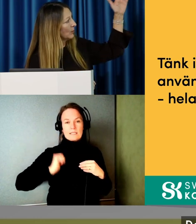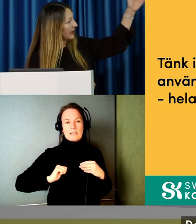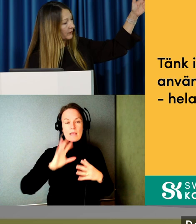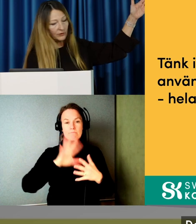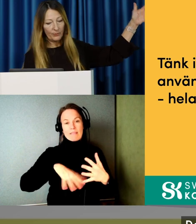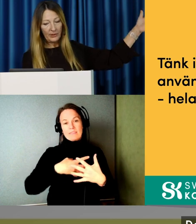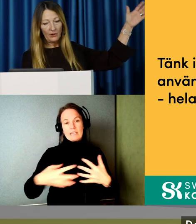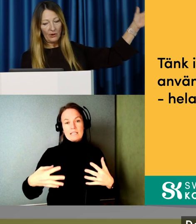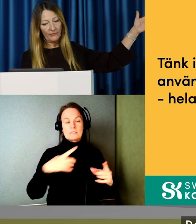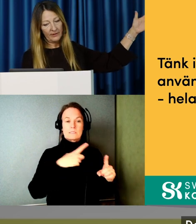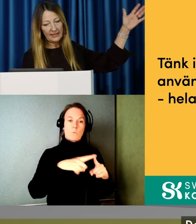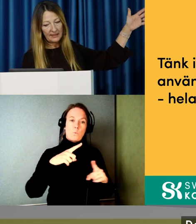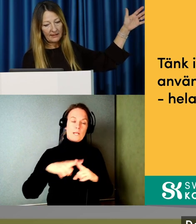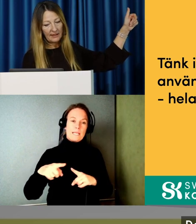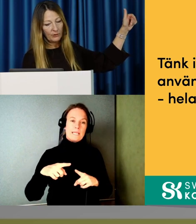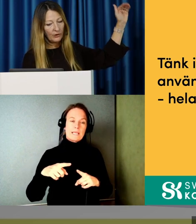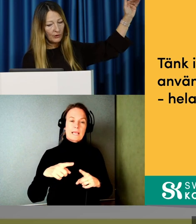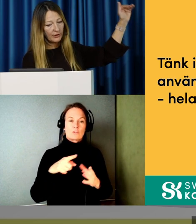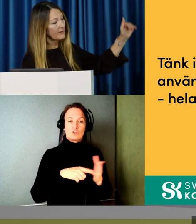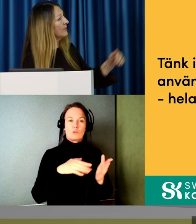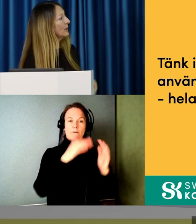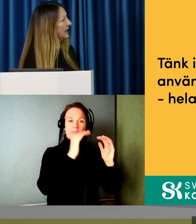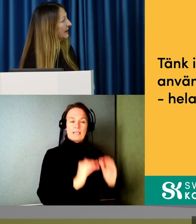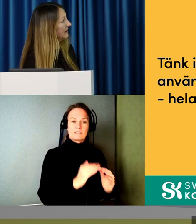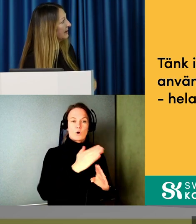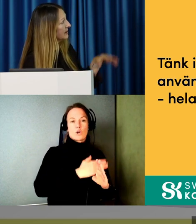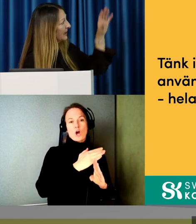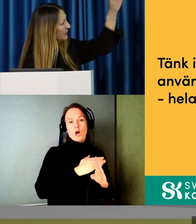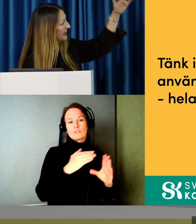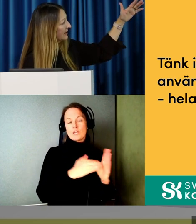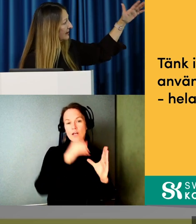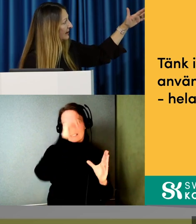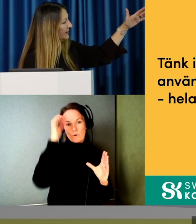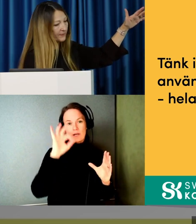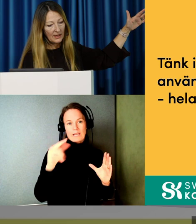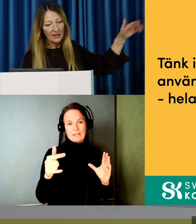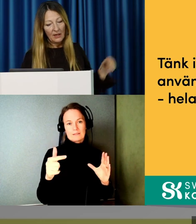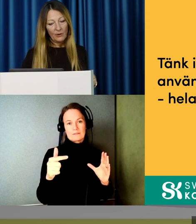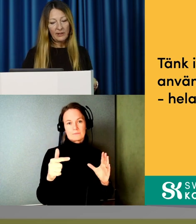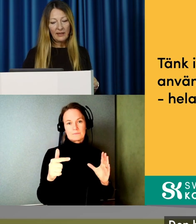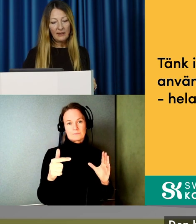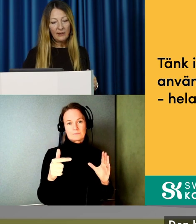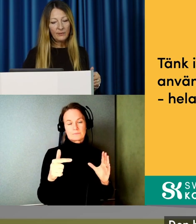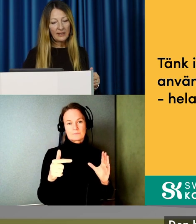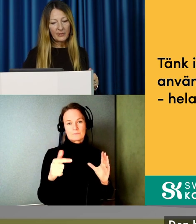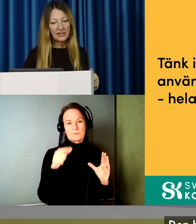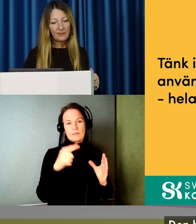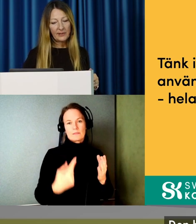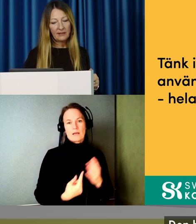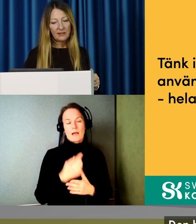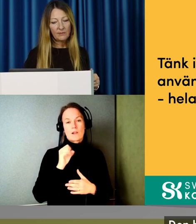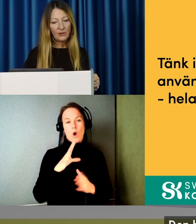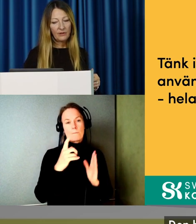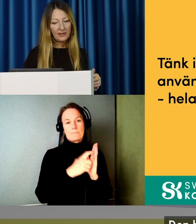av olika typer av nedsättningar och grader av svårigheter som illustrerar här. Och den handlar ju om den här